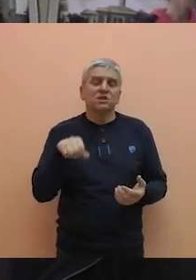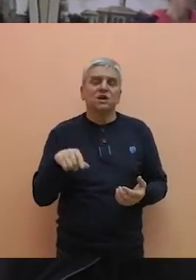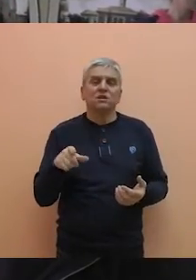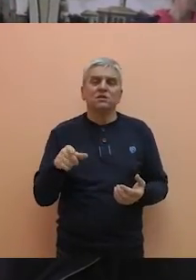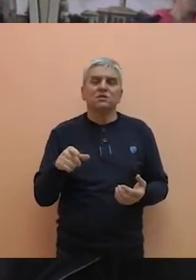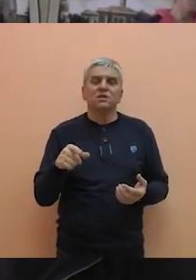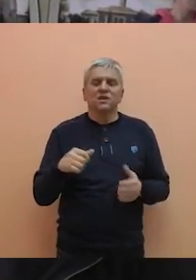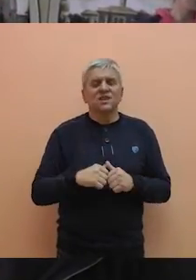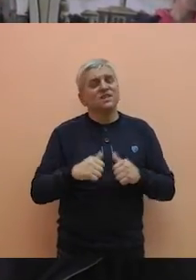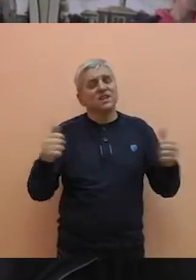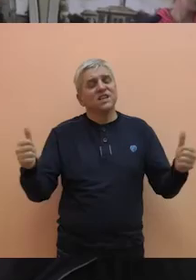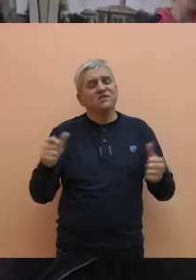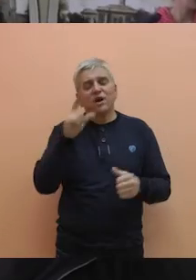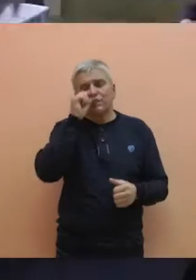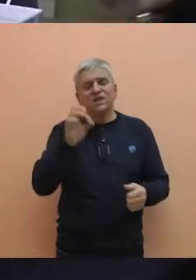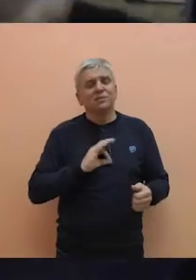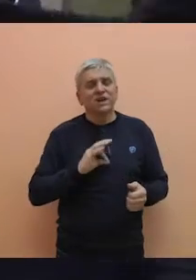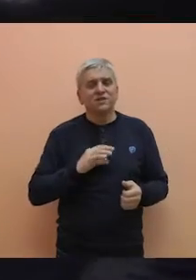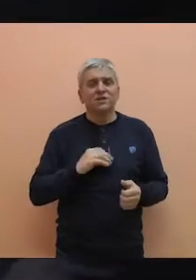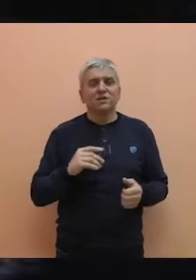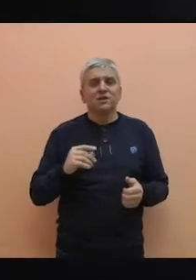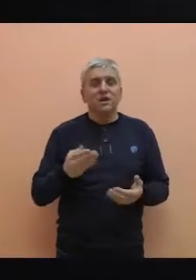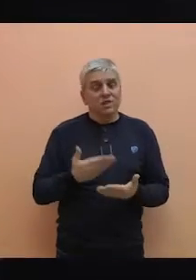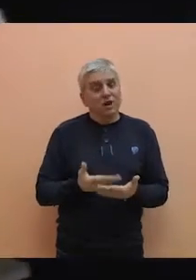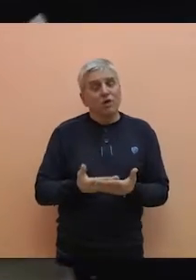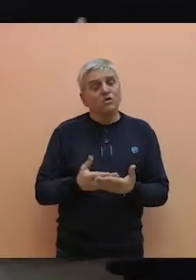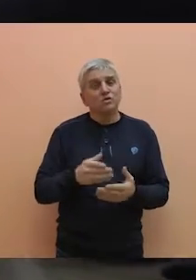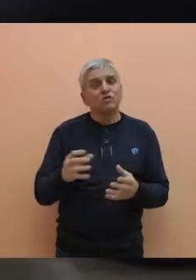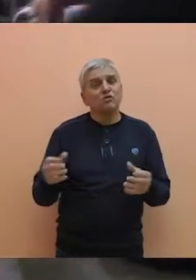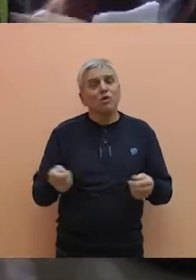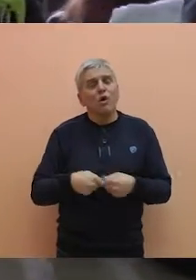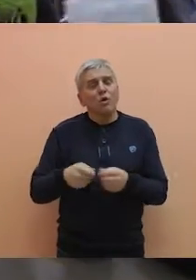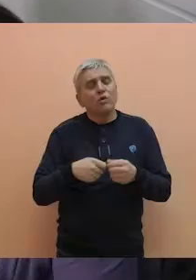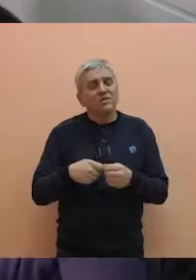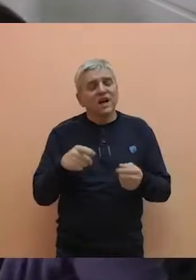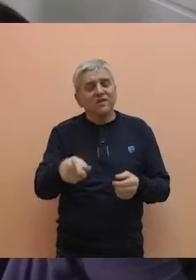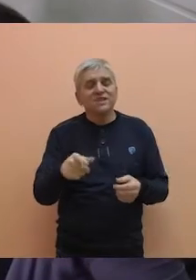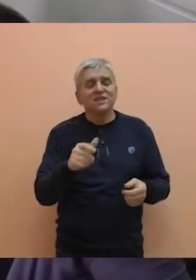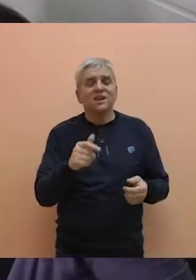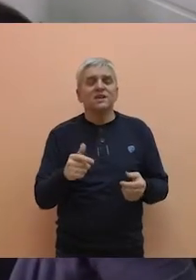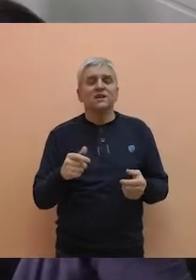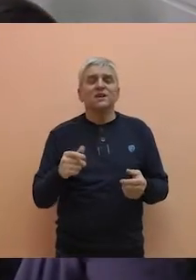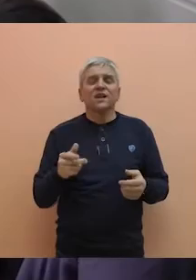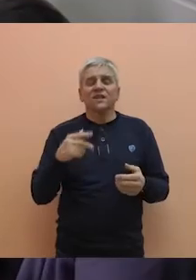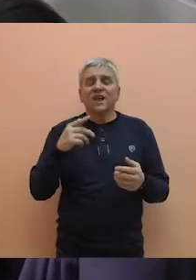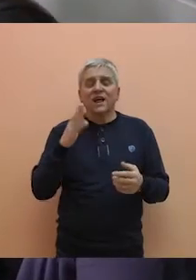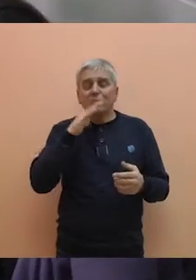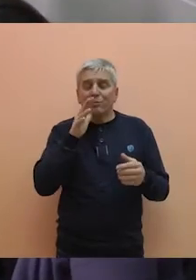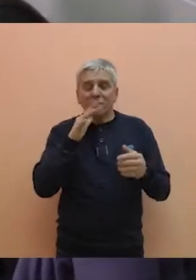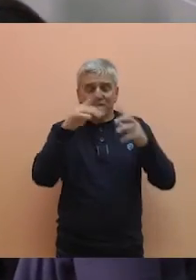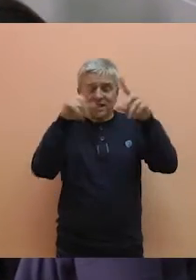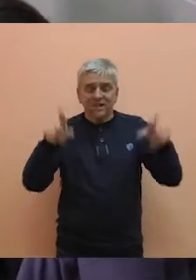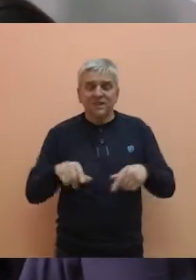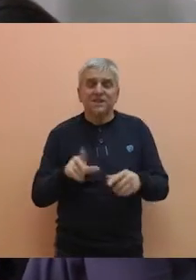napredujemo da se razvije opština. Na osnovu koalicijonog sporazuma Save za Vojveđanskih Mađara na listi ima